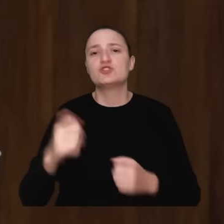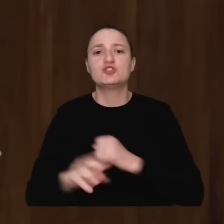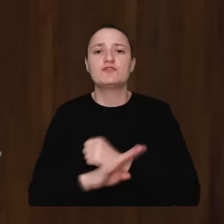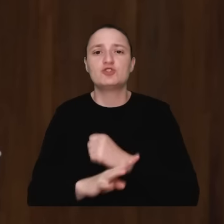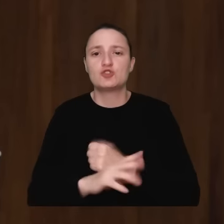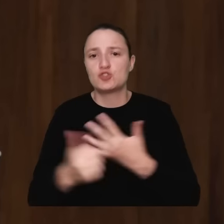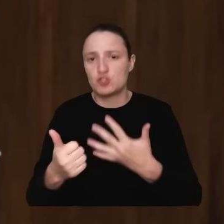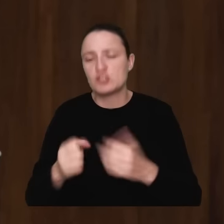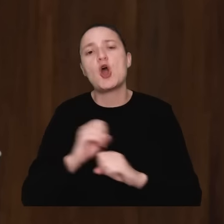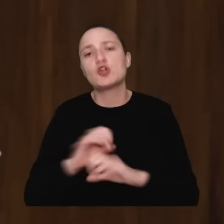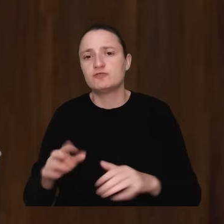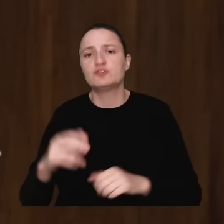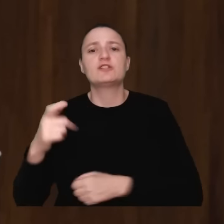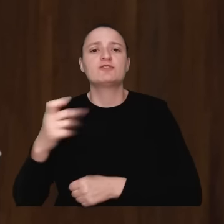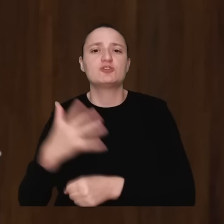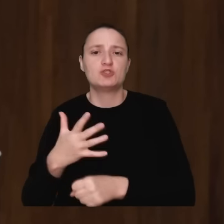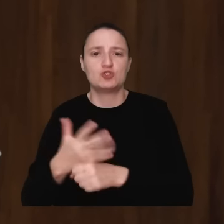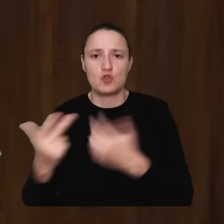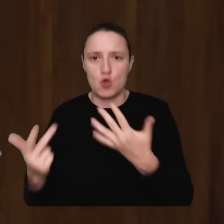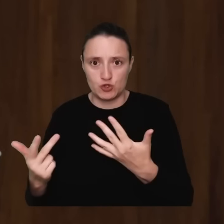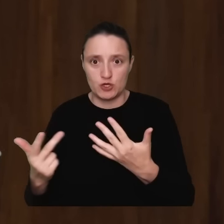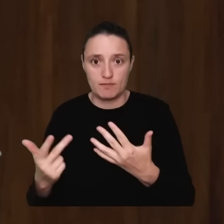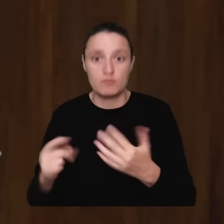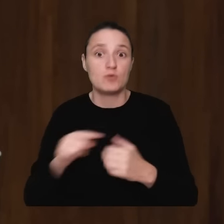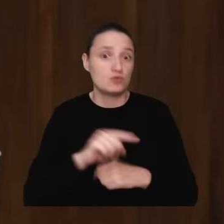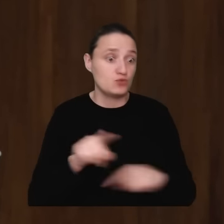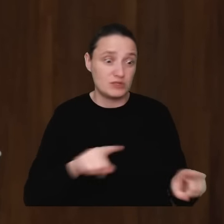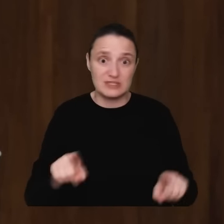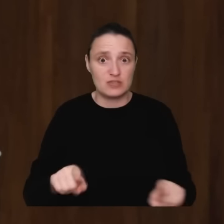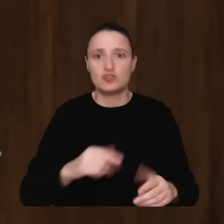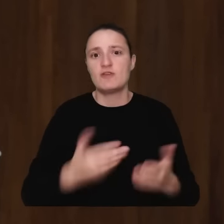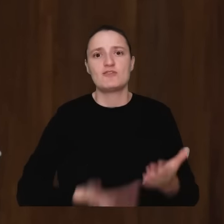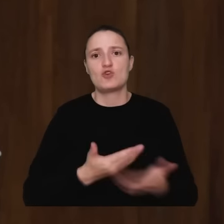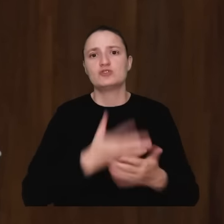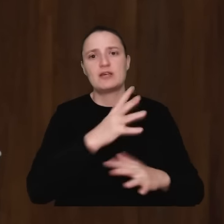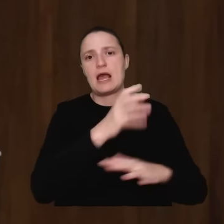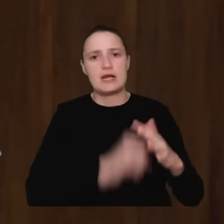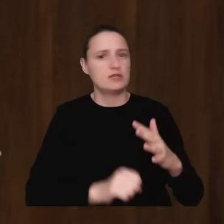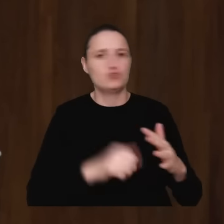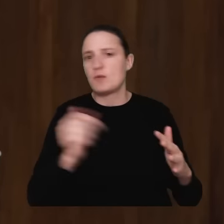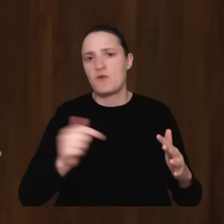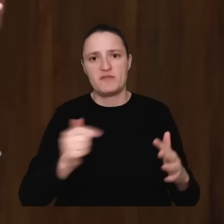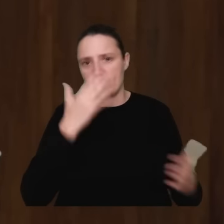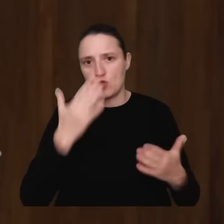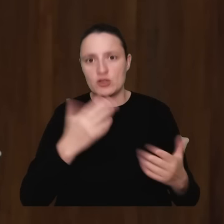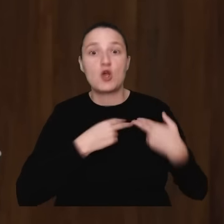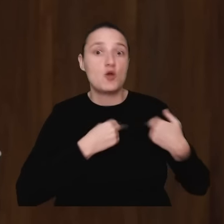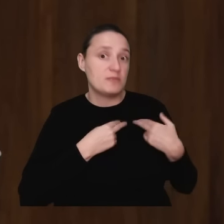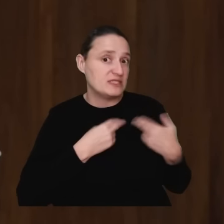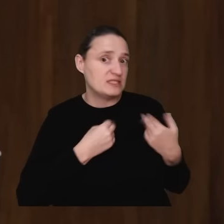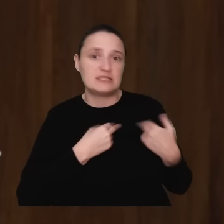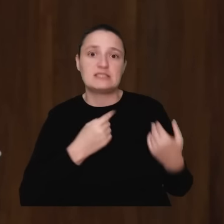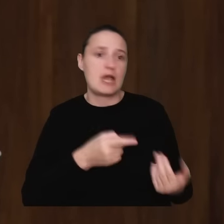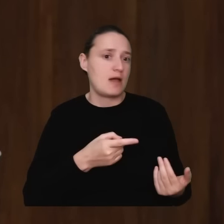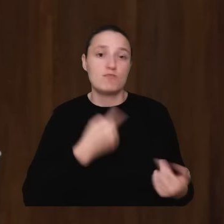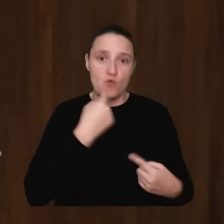oczywiście 258 podważa wniosek aresztowy. Mówiłem o tym na komisji, teraz już nie będę miał czasu